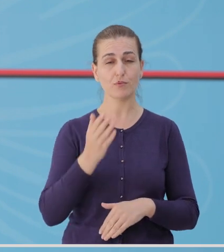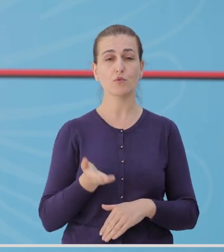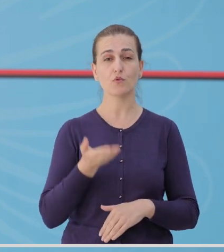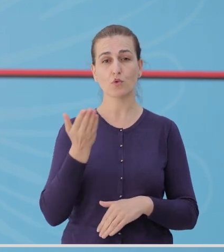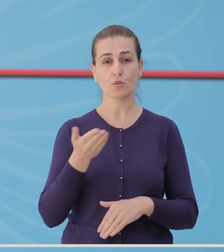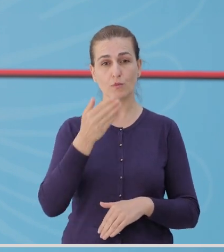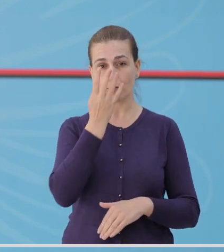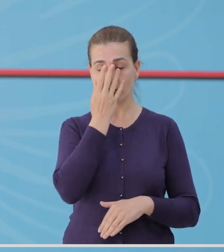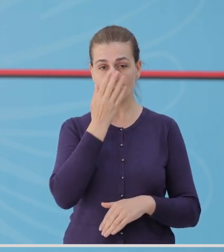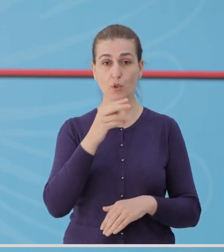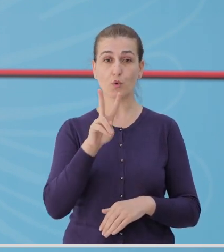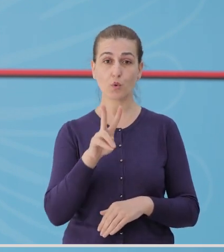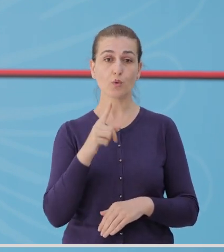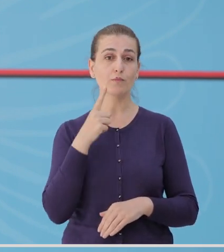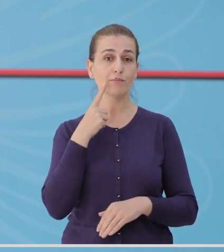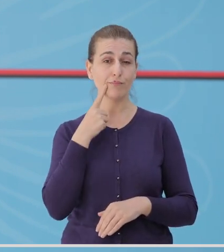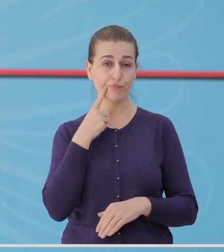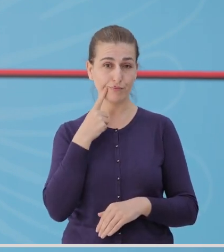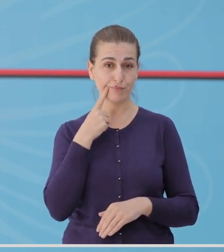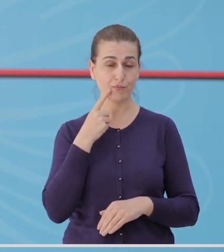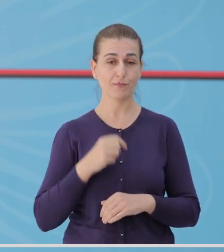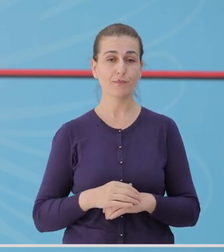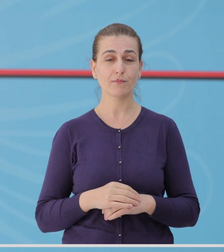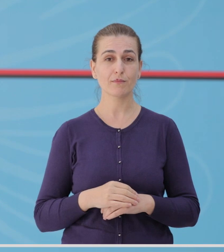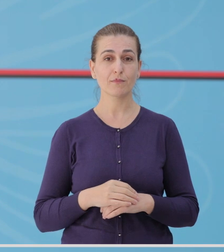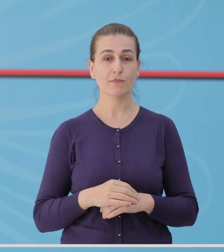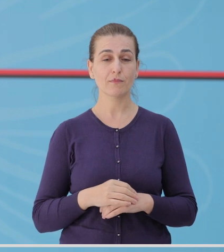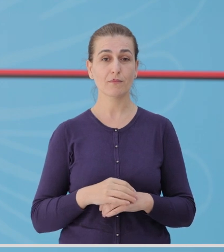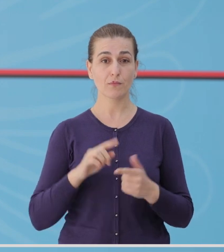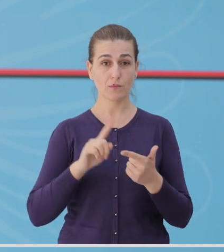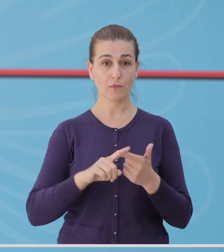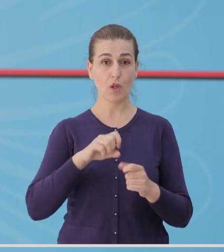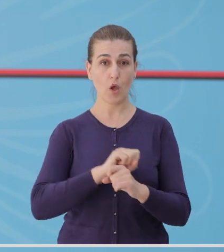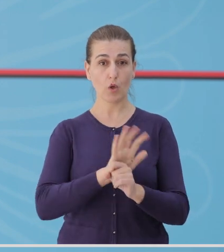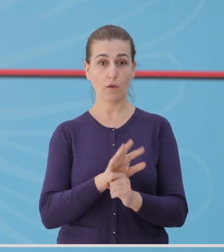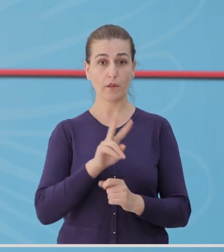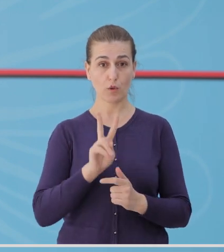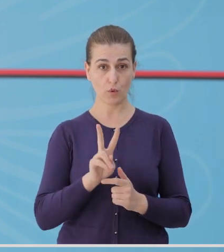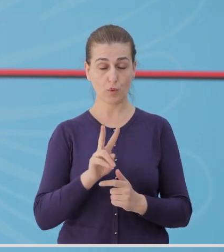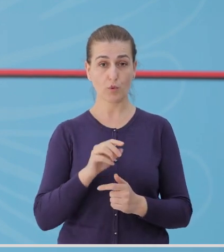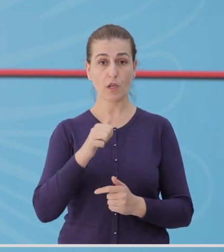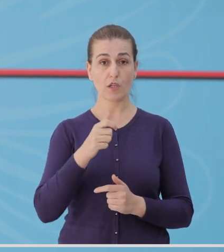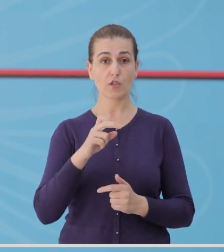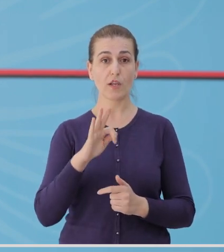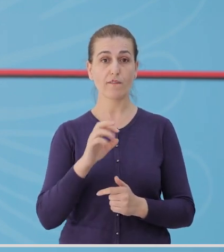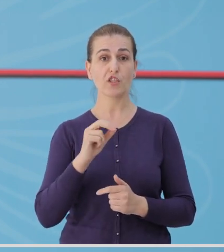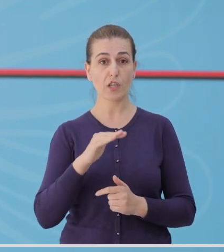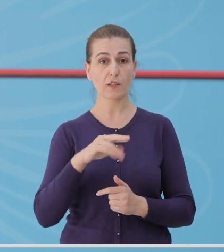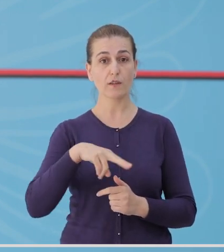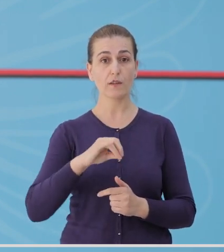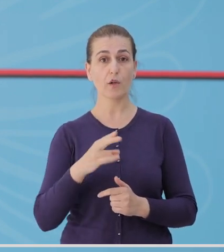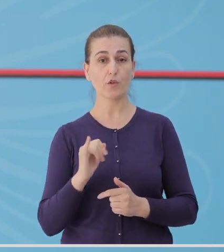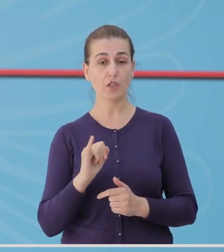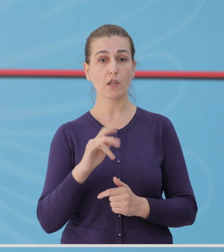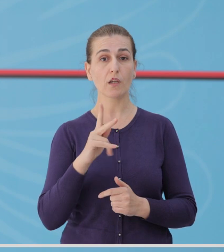terapi intensive, ndërsa 2 prej tyre janë të intubuar. Në spitalin COVID-2, shefqet në drogji, janë 8